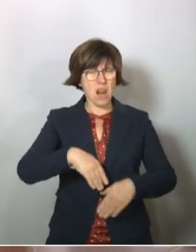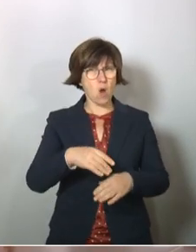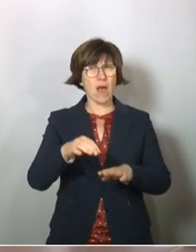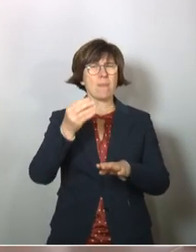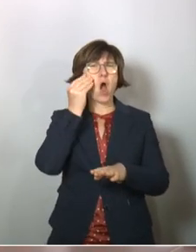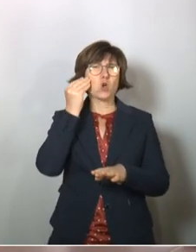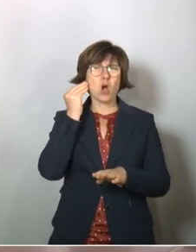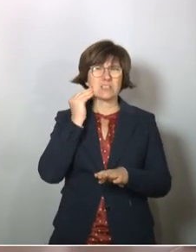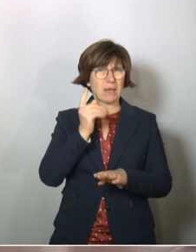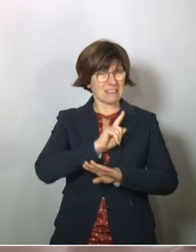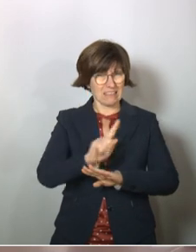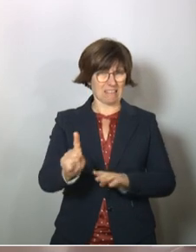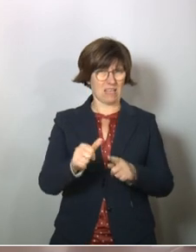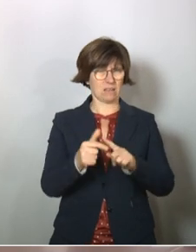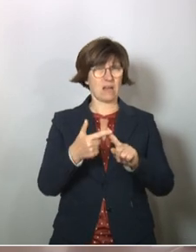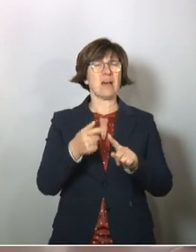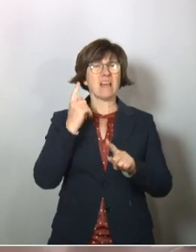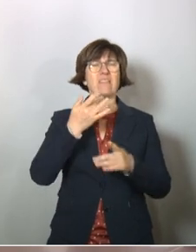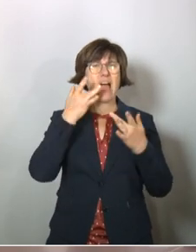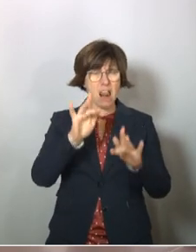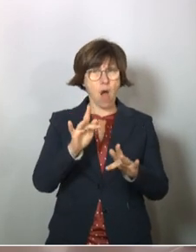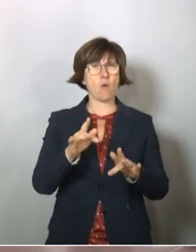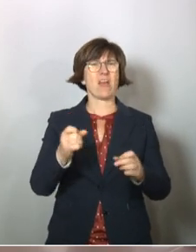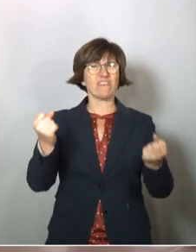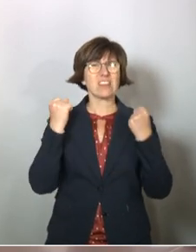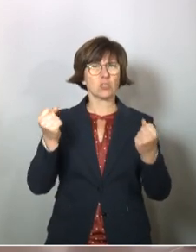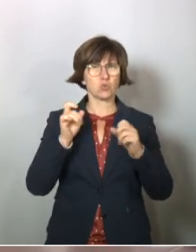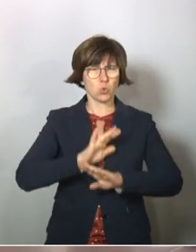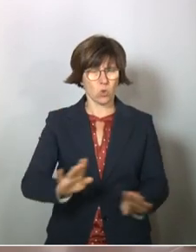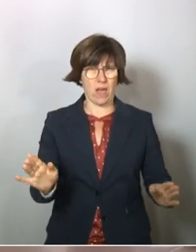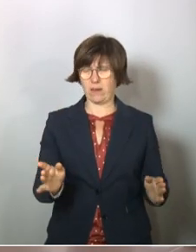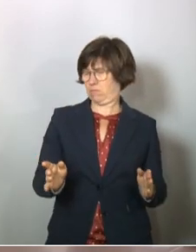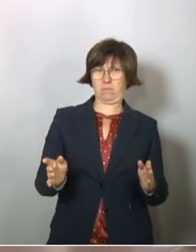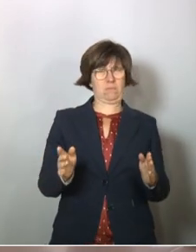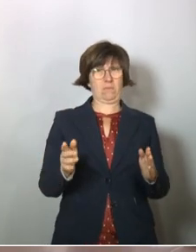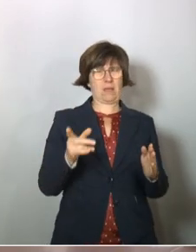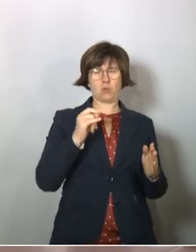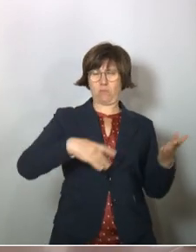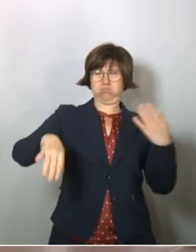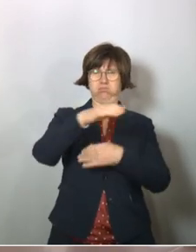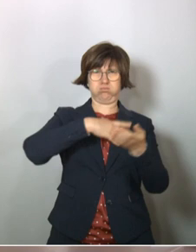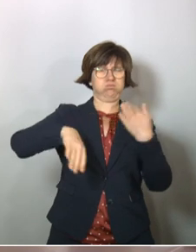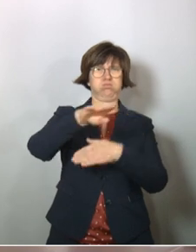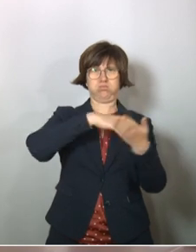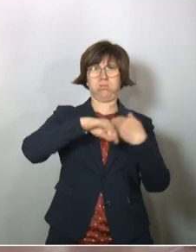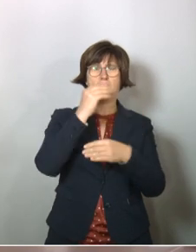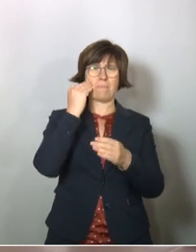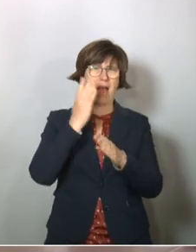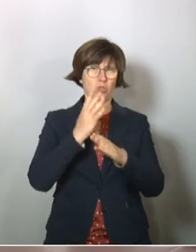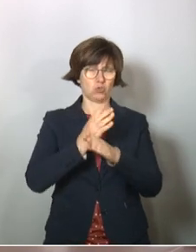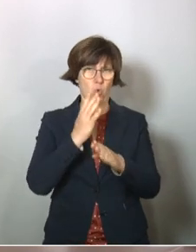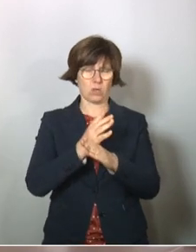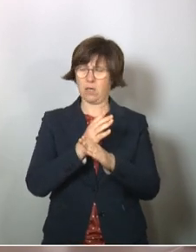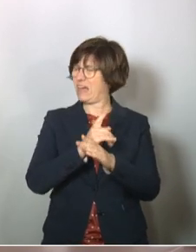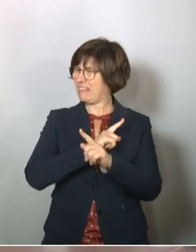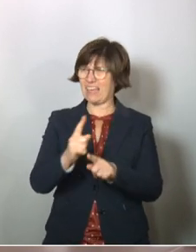aber nicht die Kosmetikerinnen und Kosmetiker. Dann wurden die erlaubt, aber nicht die Fitnessstudios. Also da begann ein Durcheinander, was wir merken. Das